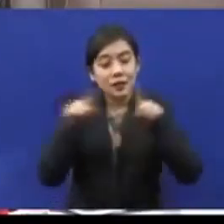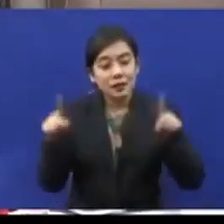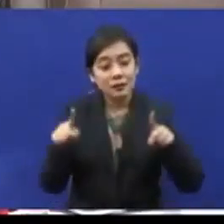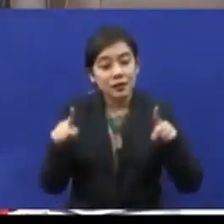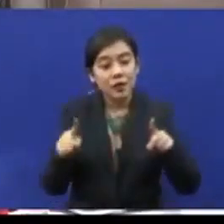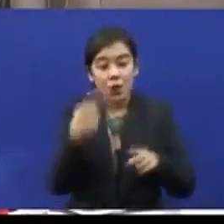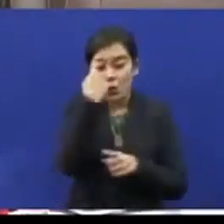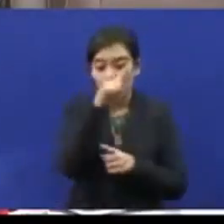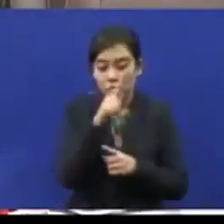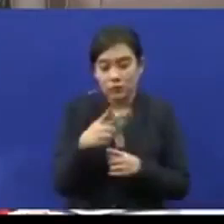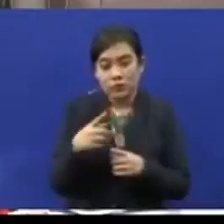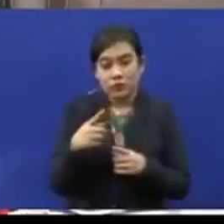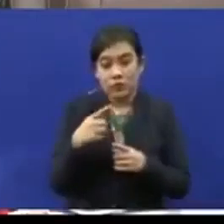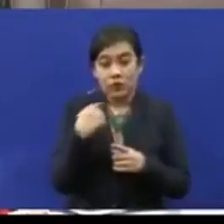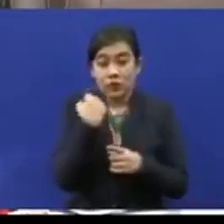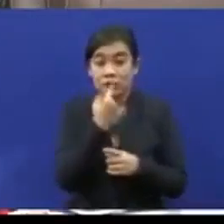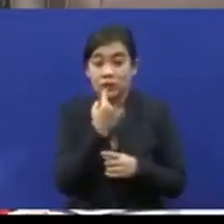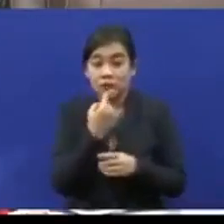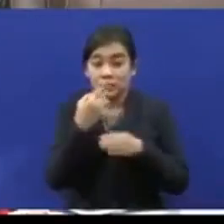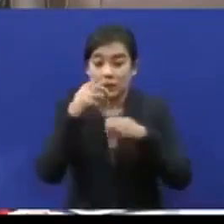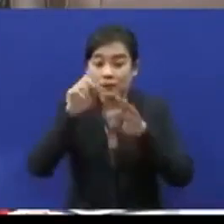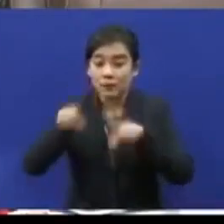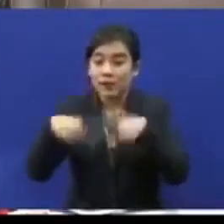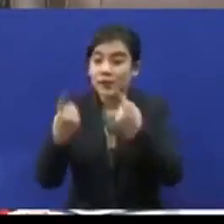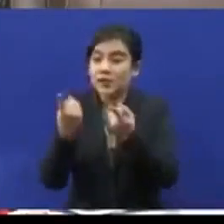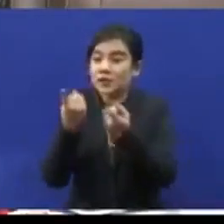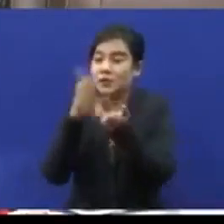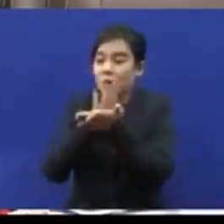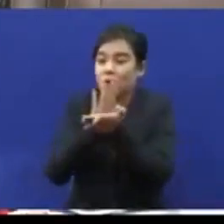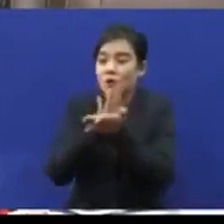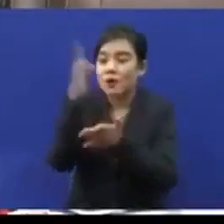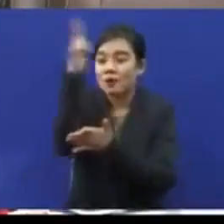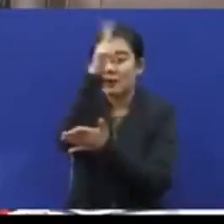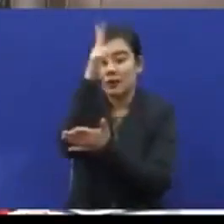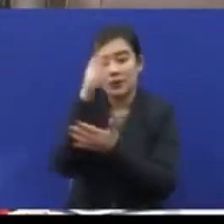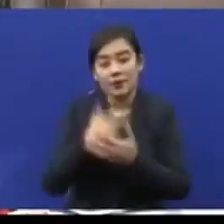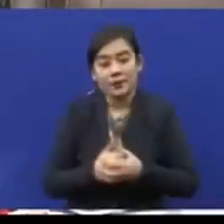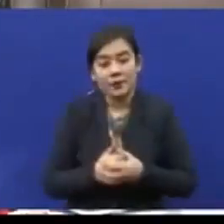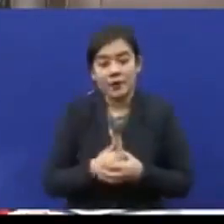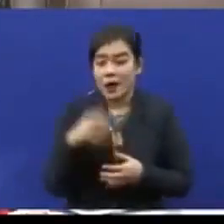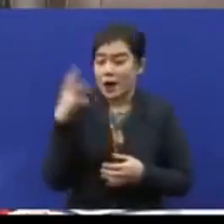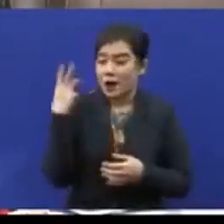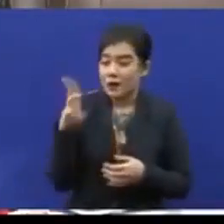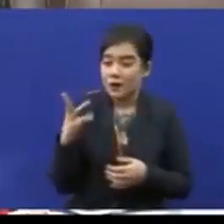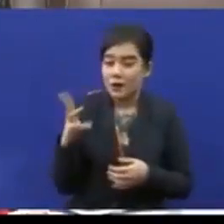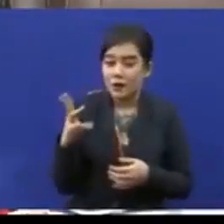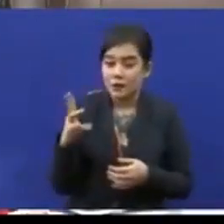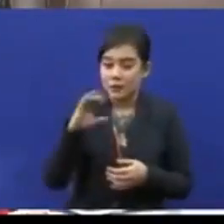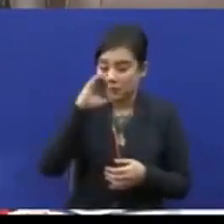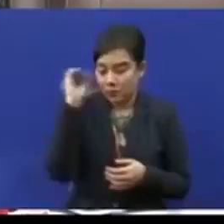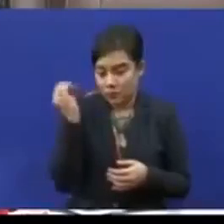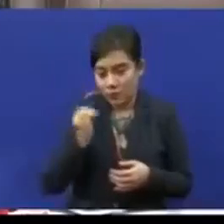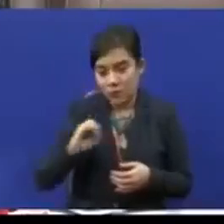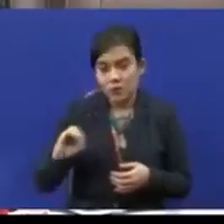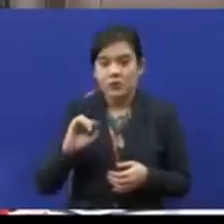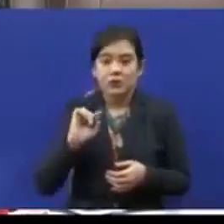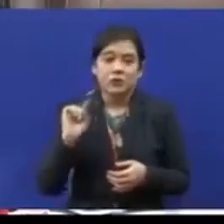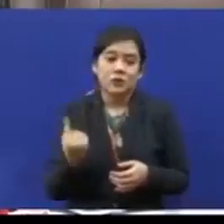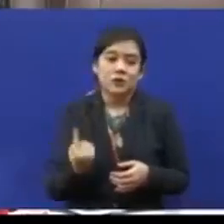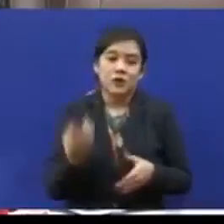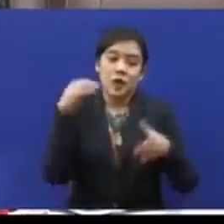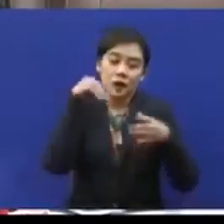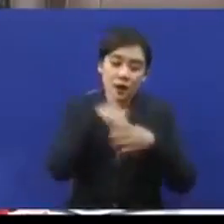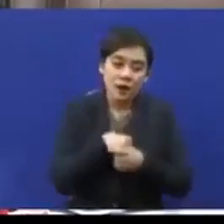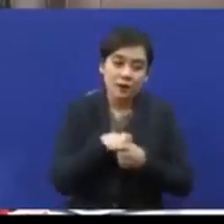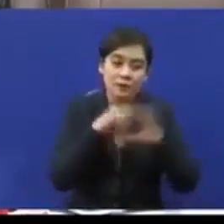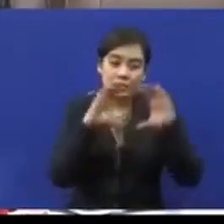untuk mereka yang pergi ke sekolah kerajaan 16% yang di dalam